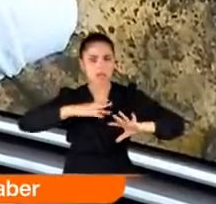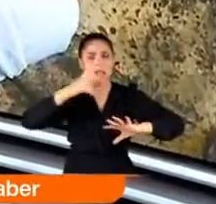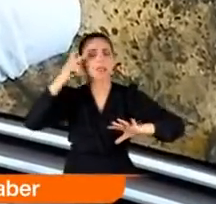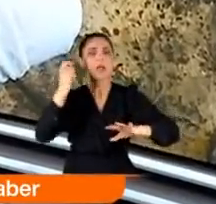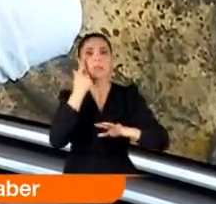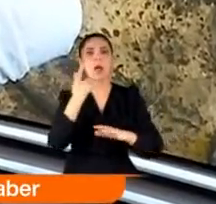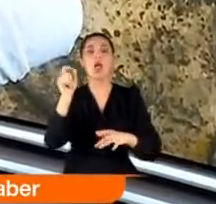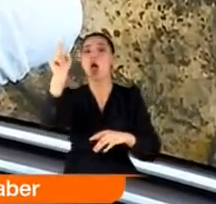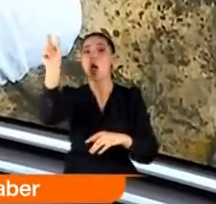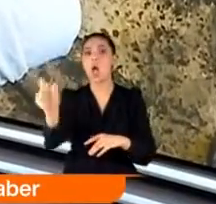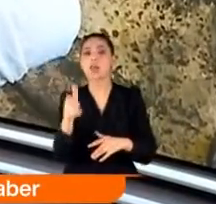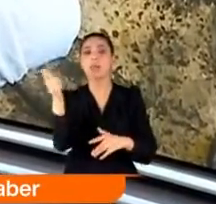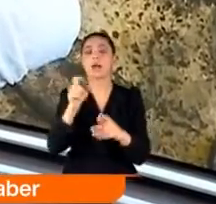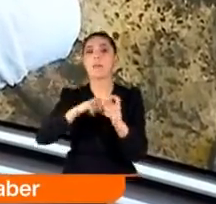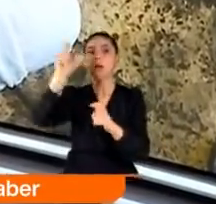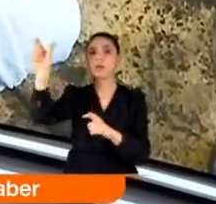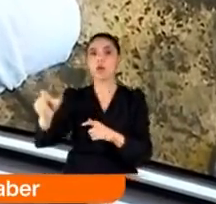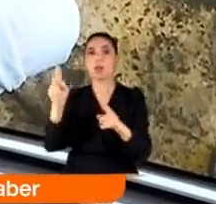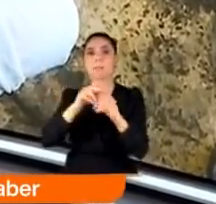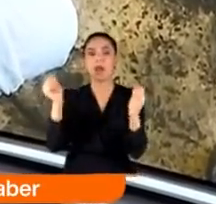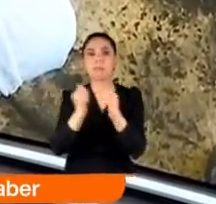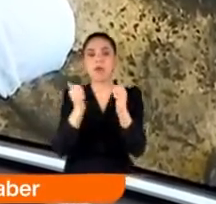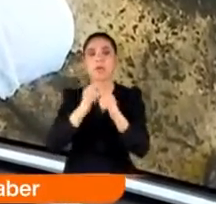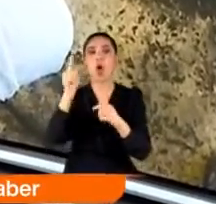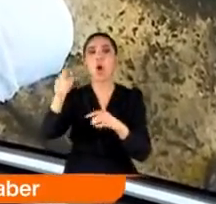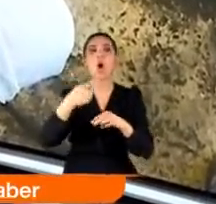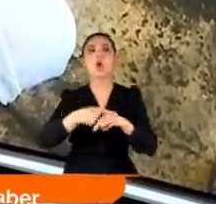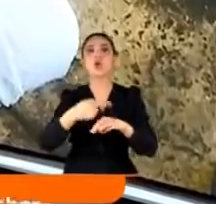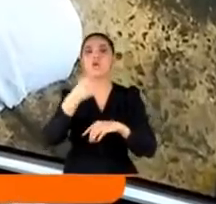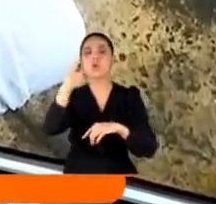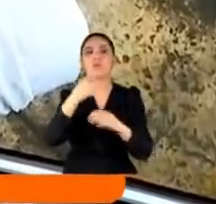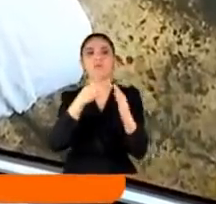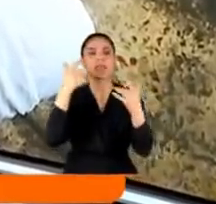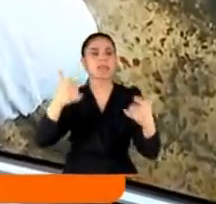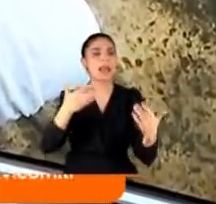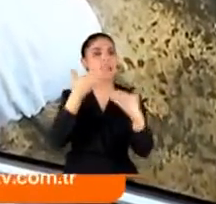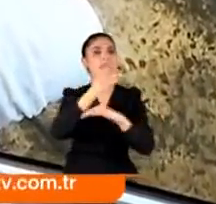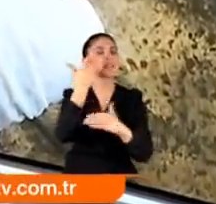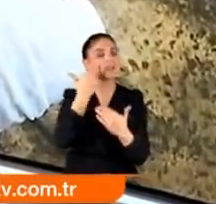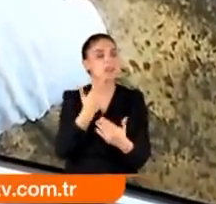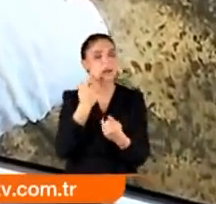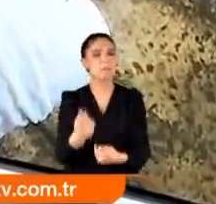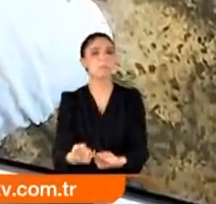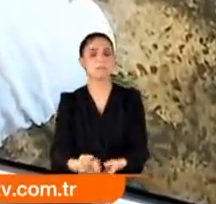paraların. Özem Aktay ve kameraman Gökhan Şenal'dı. Polisle birlikte o eurohaneye girdi bugün. İzleyelim.